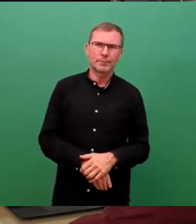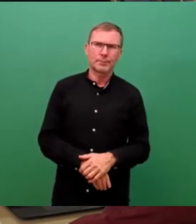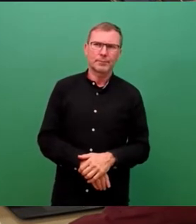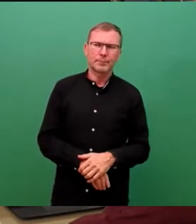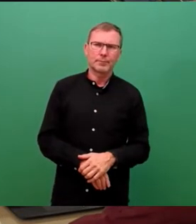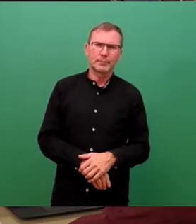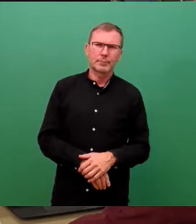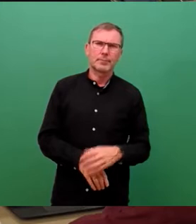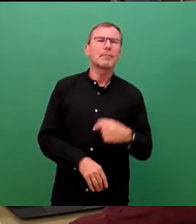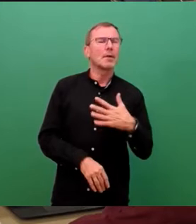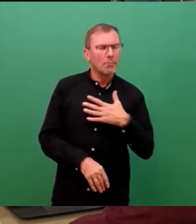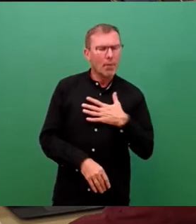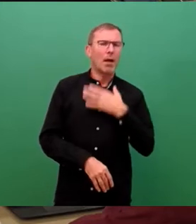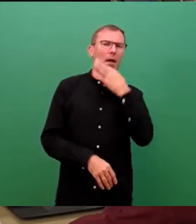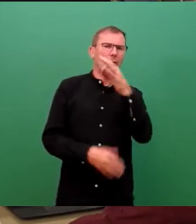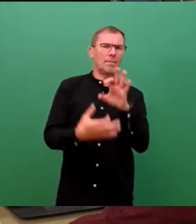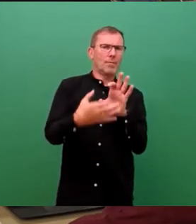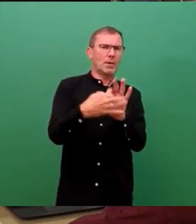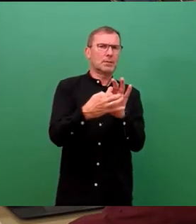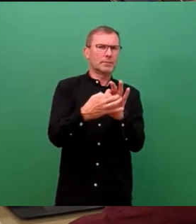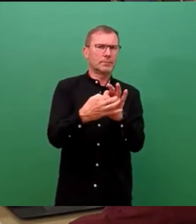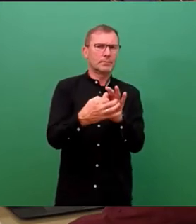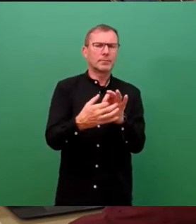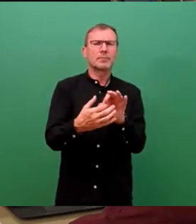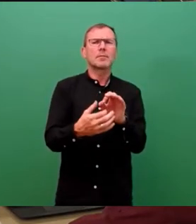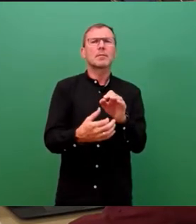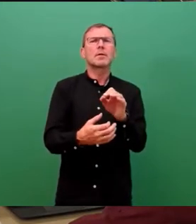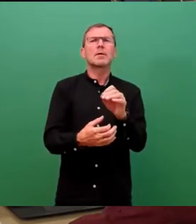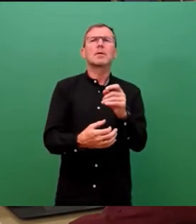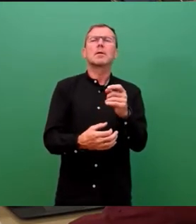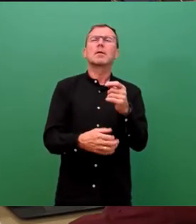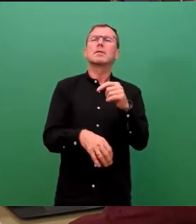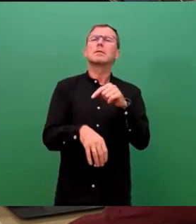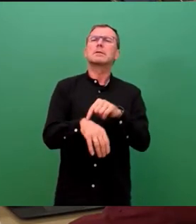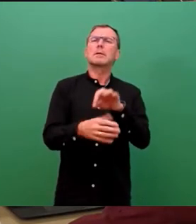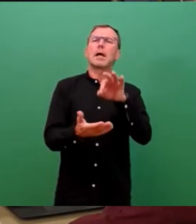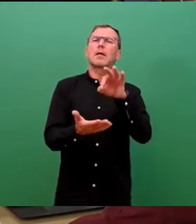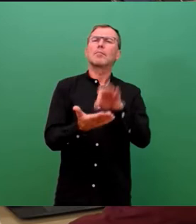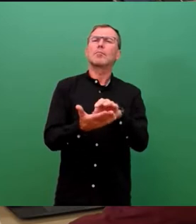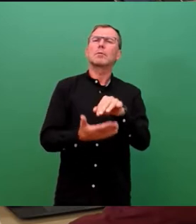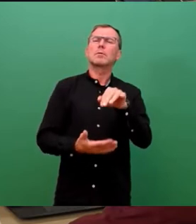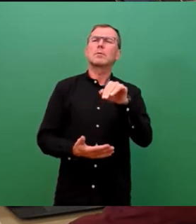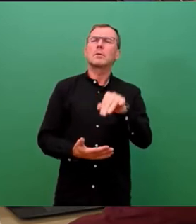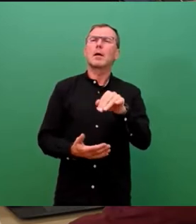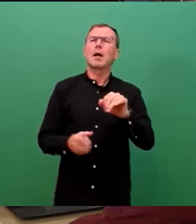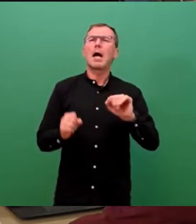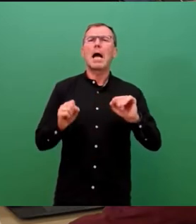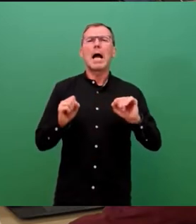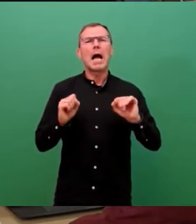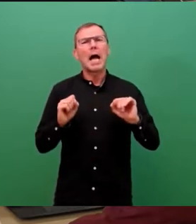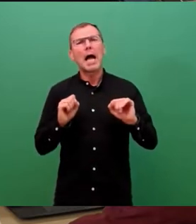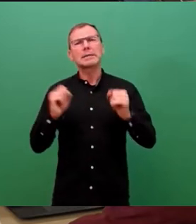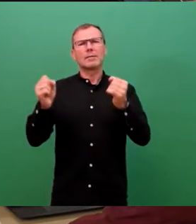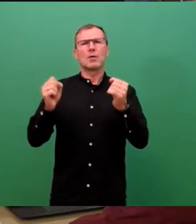beginnt meine Frage. Es war immer ein entscheidender Punkt zur Aktivierung des